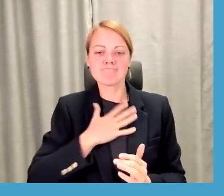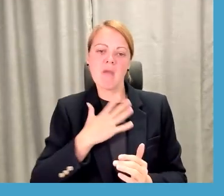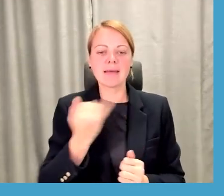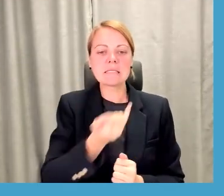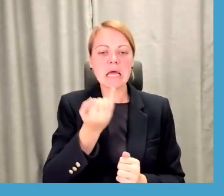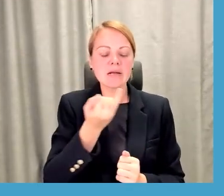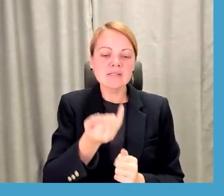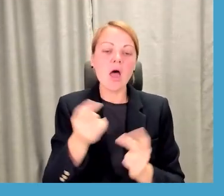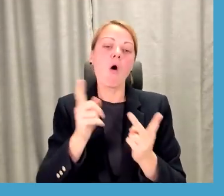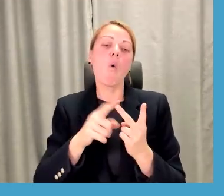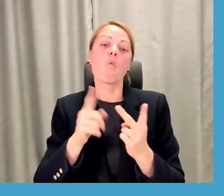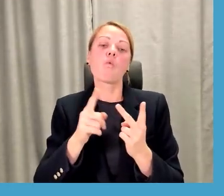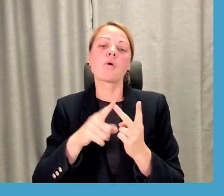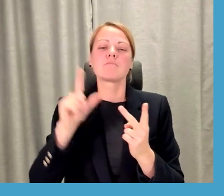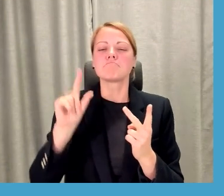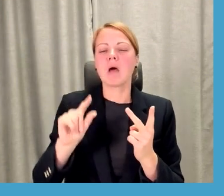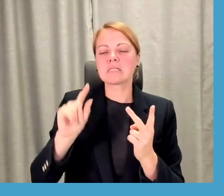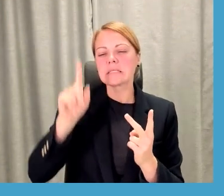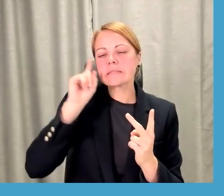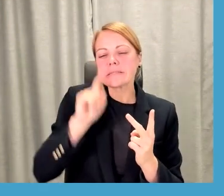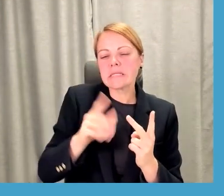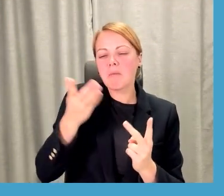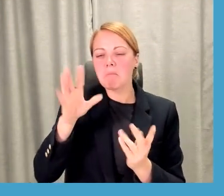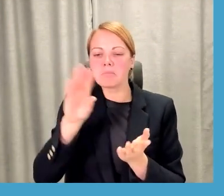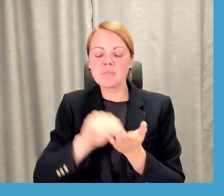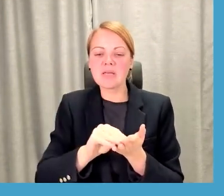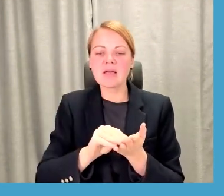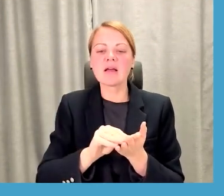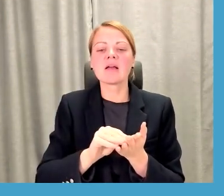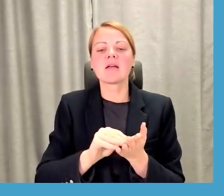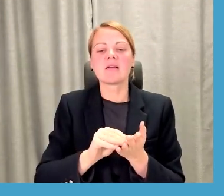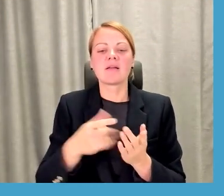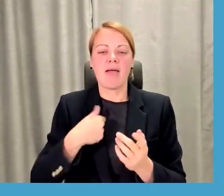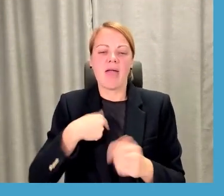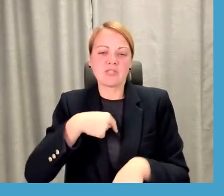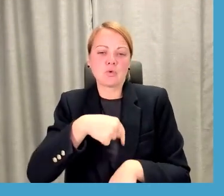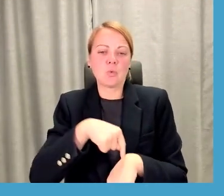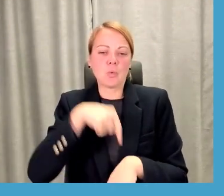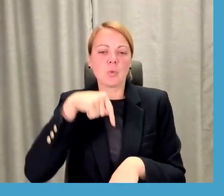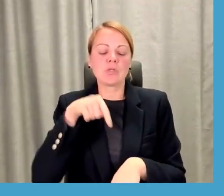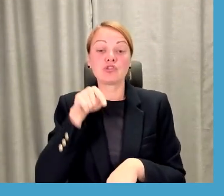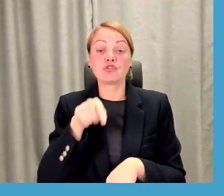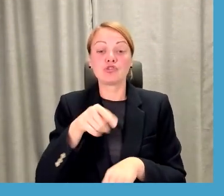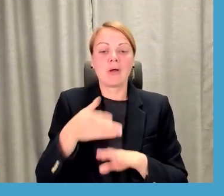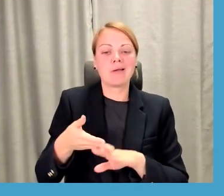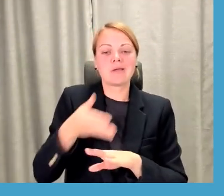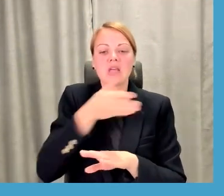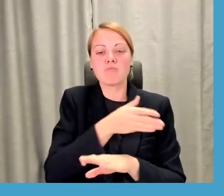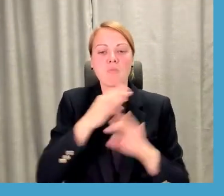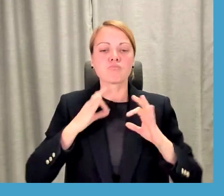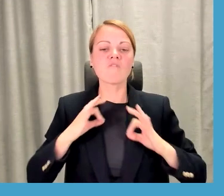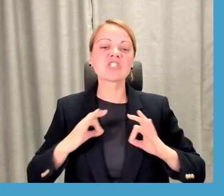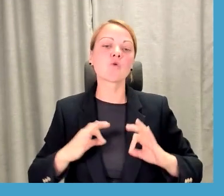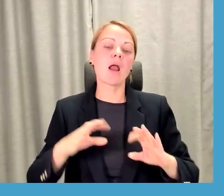vēl mazāk, varbūt, zināmā pieredze ir tas, kas, ko es sajūtu, jā, ka šī te iepriekšējā profesionālā